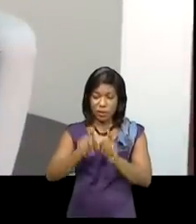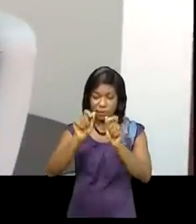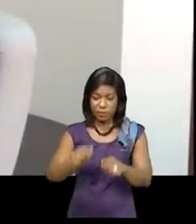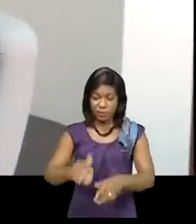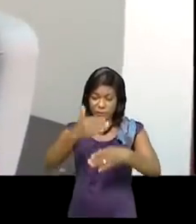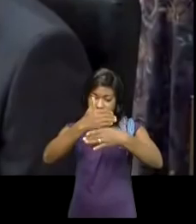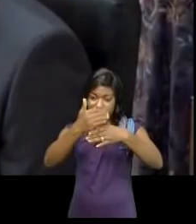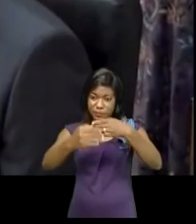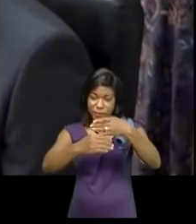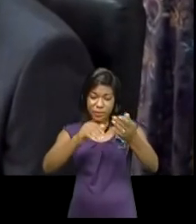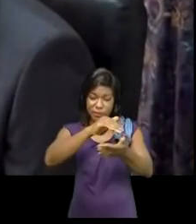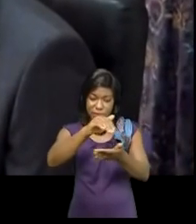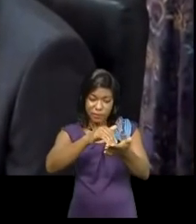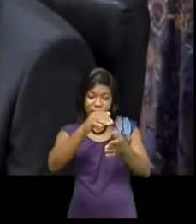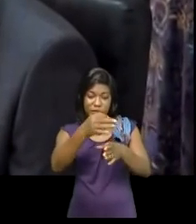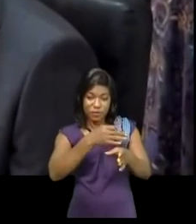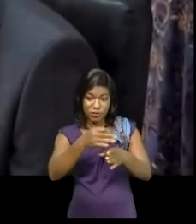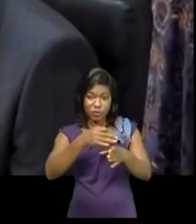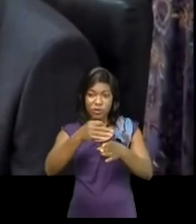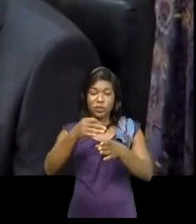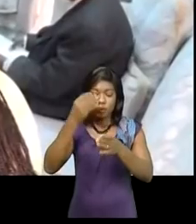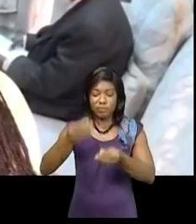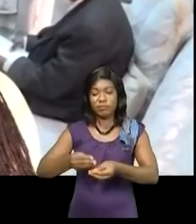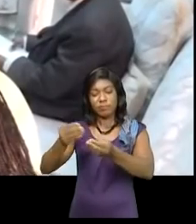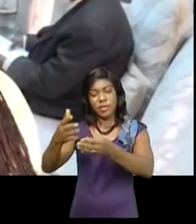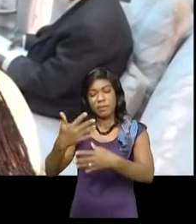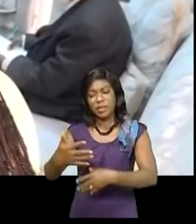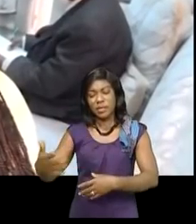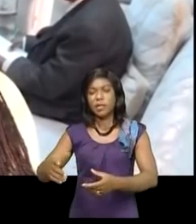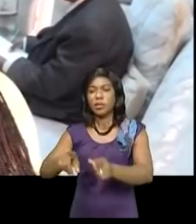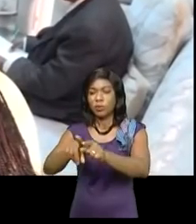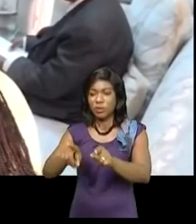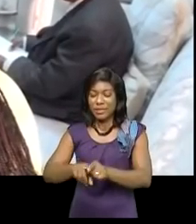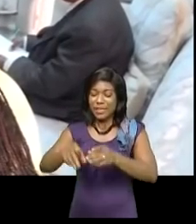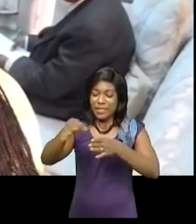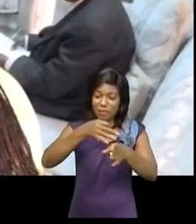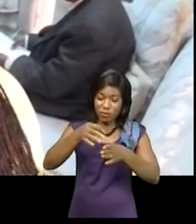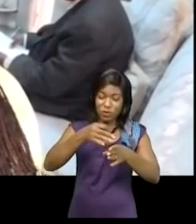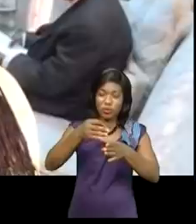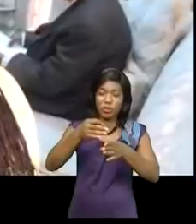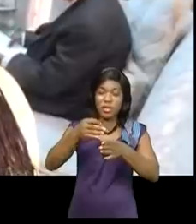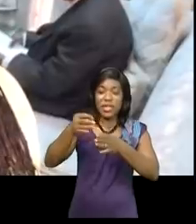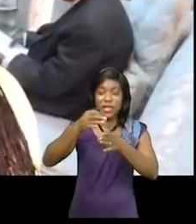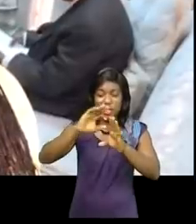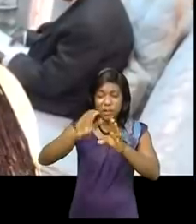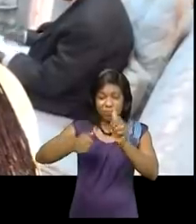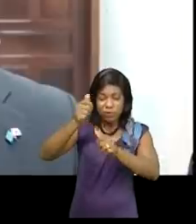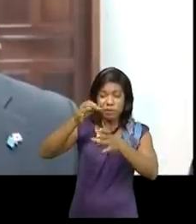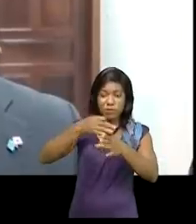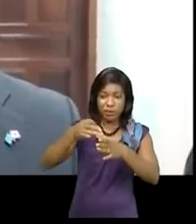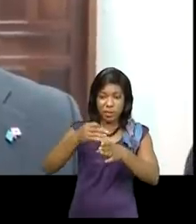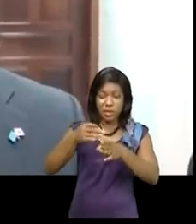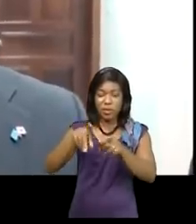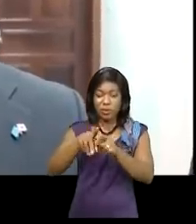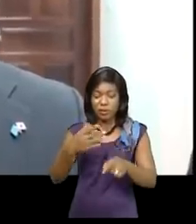construire des centres de formation, les équiper tout en assurant la formation des formateurs pour une main d'oeuvre qualifiée.